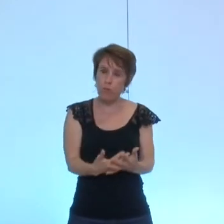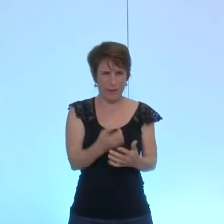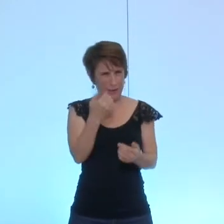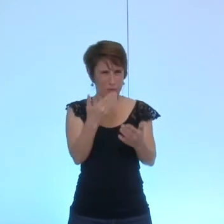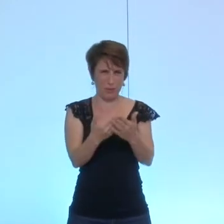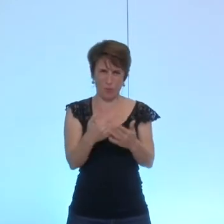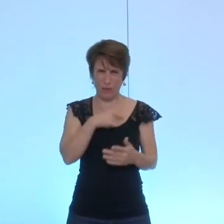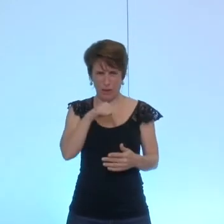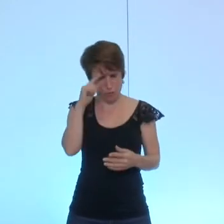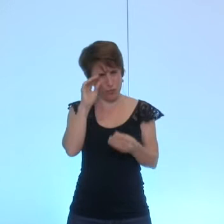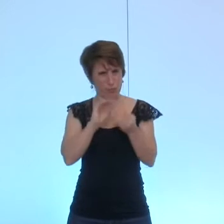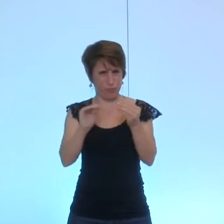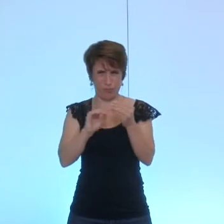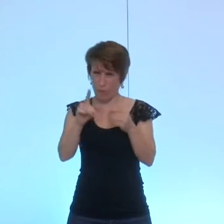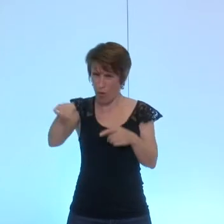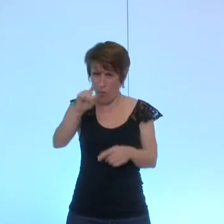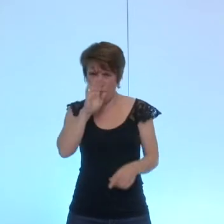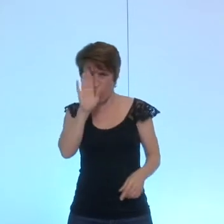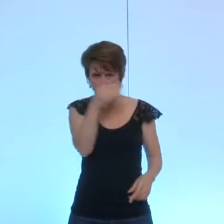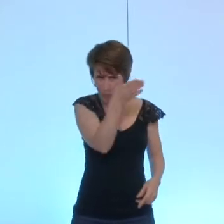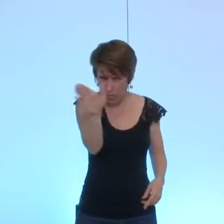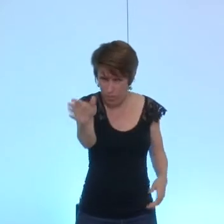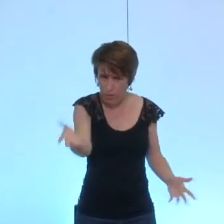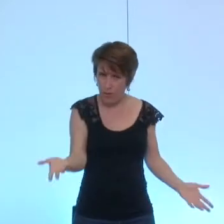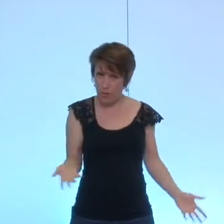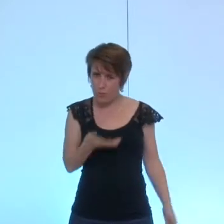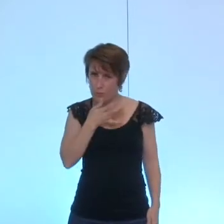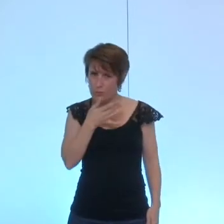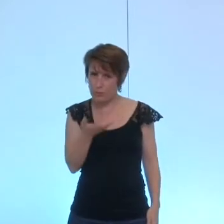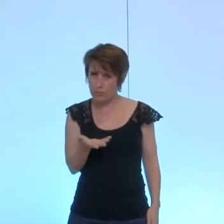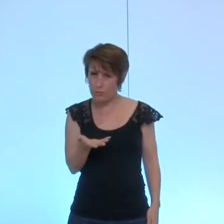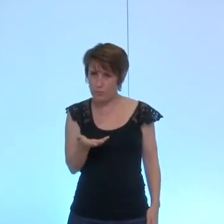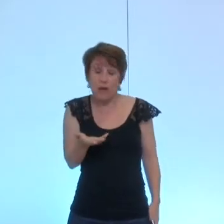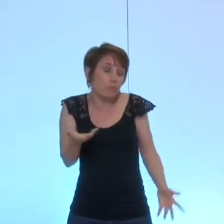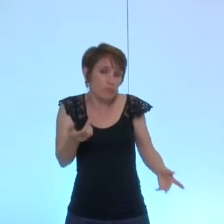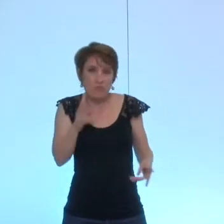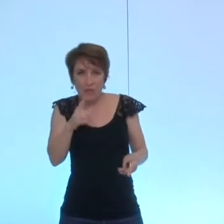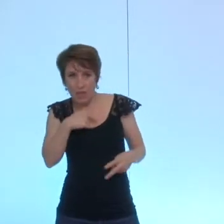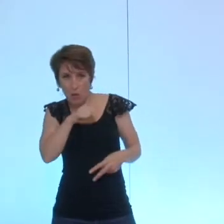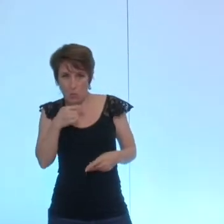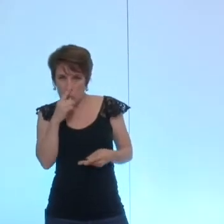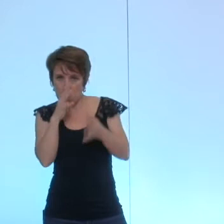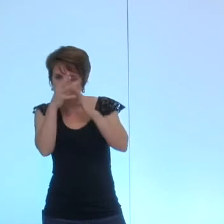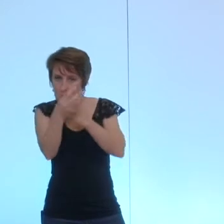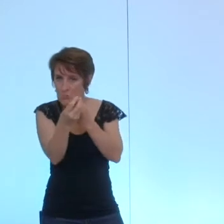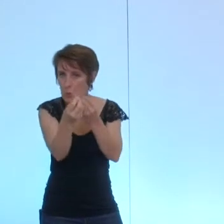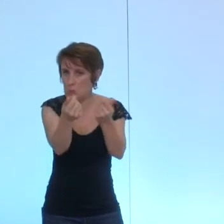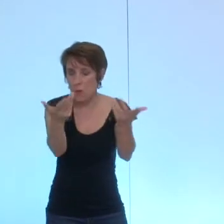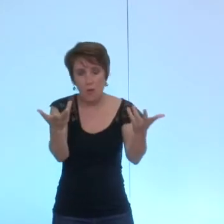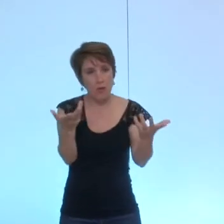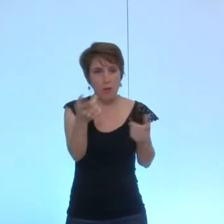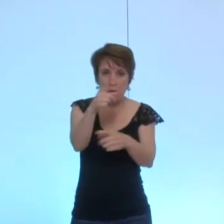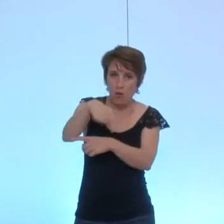de pied que nous ne comprenons pas parce que nous avons l'impression le sentiment du moins c'est ce que nous ressentons que vous